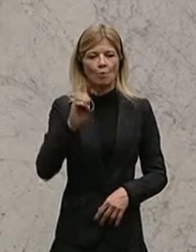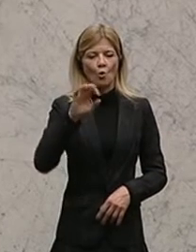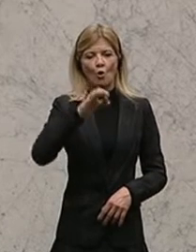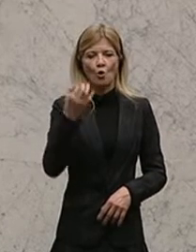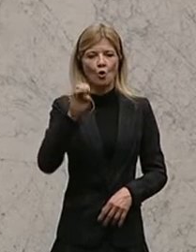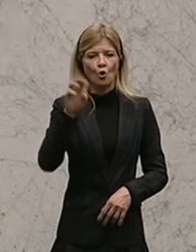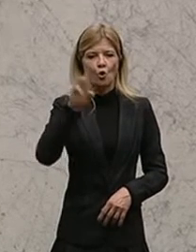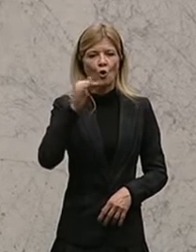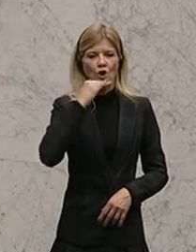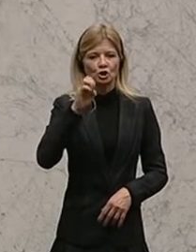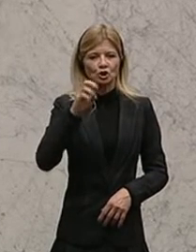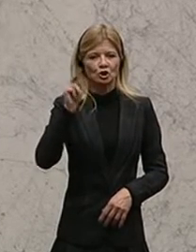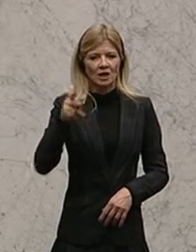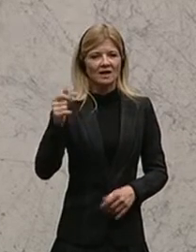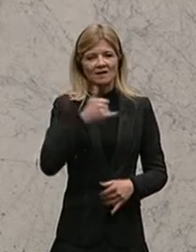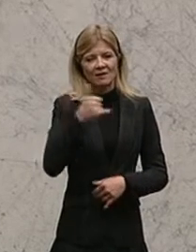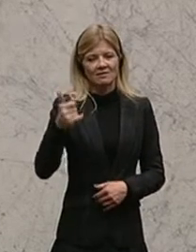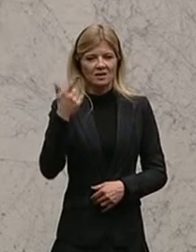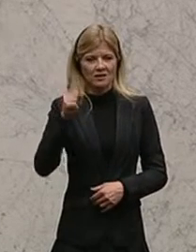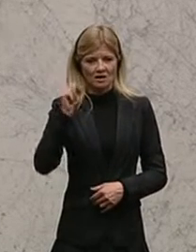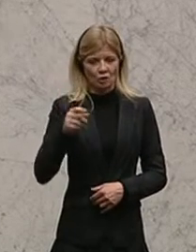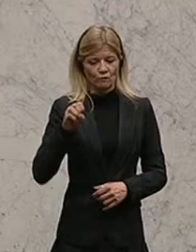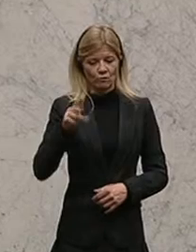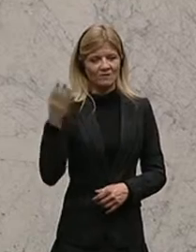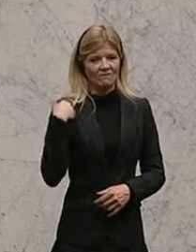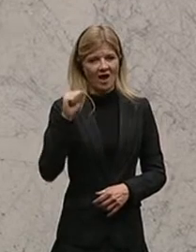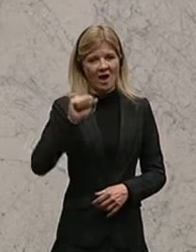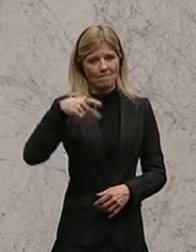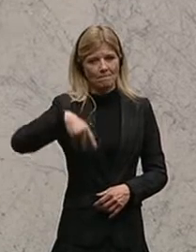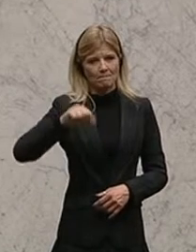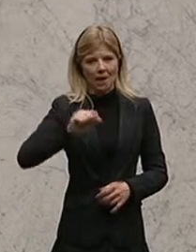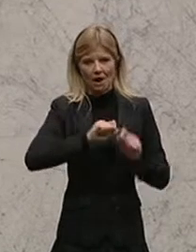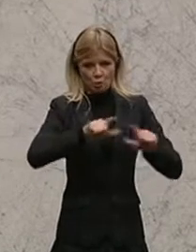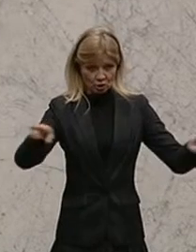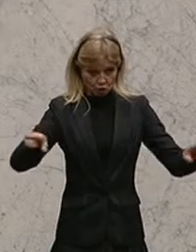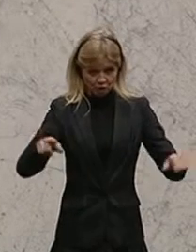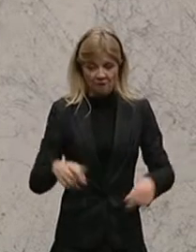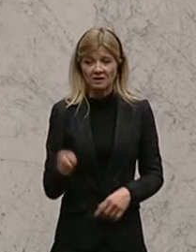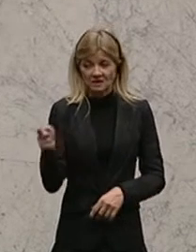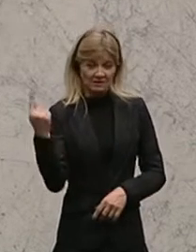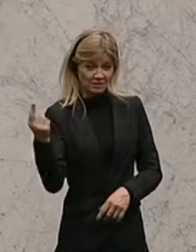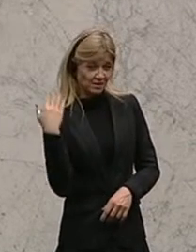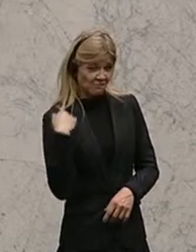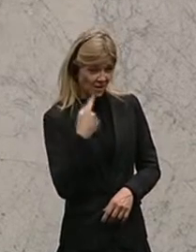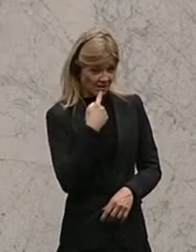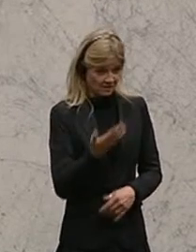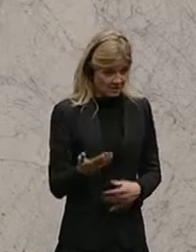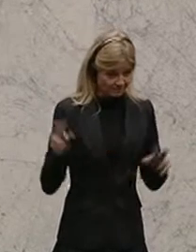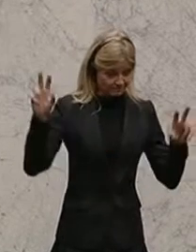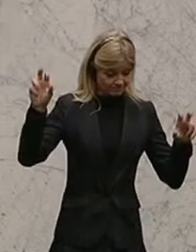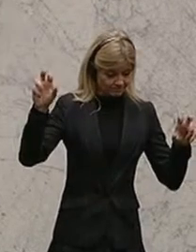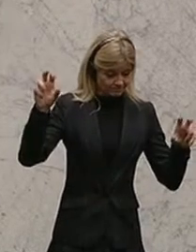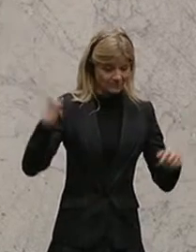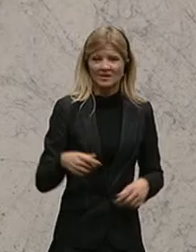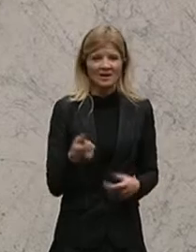Jänner 2015, in der er meint, dass man nichts davon habe, den einen oder anderen an den politischen